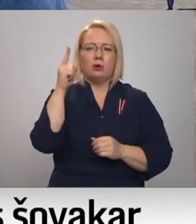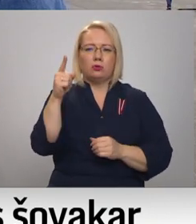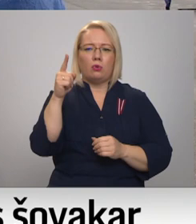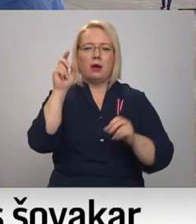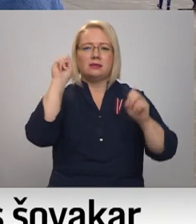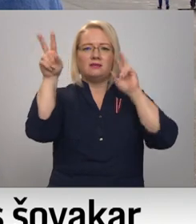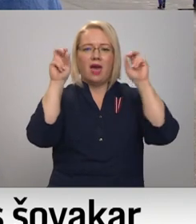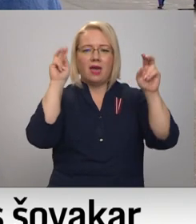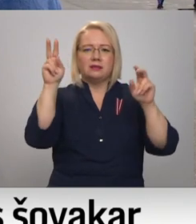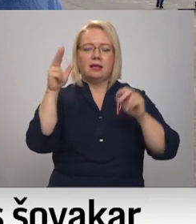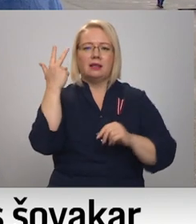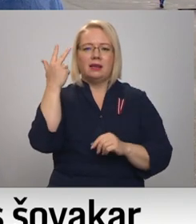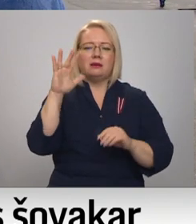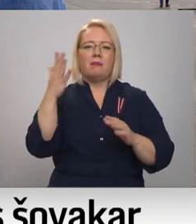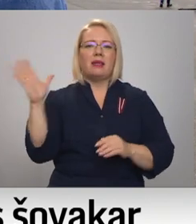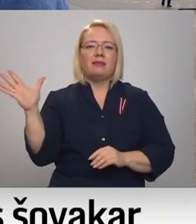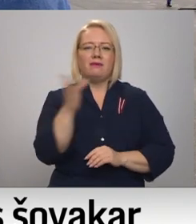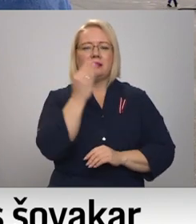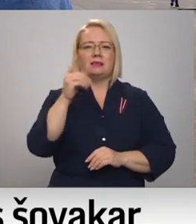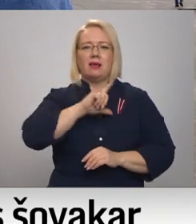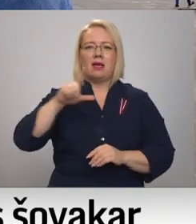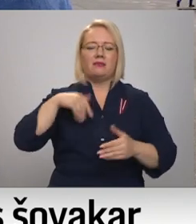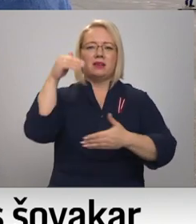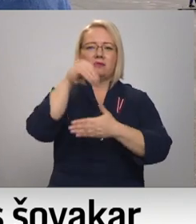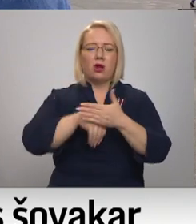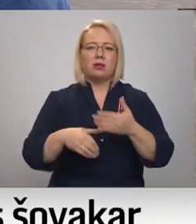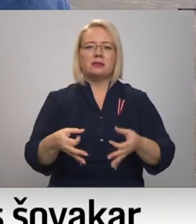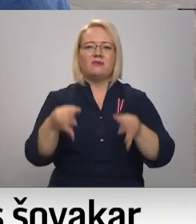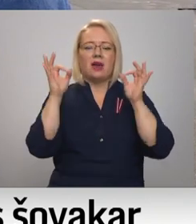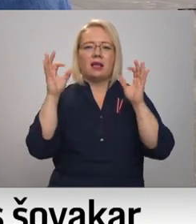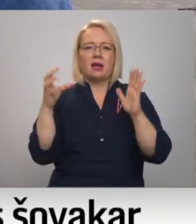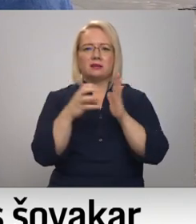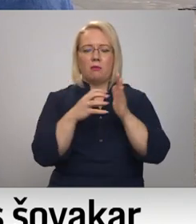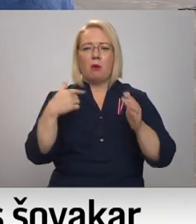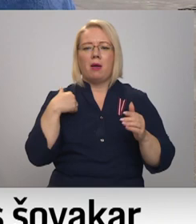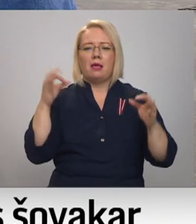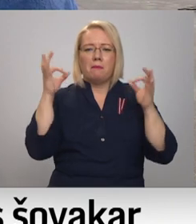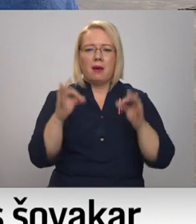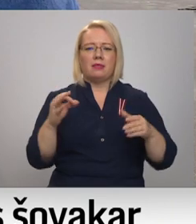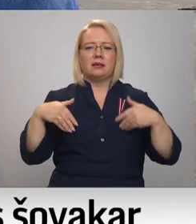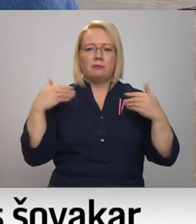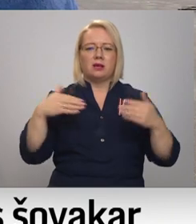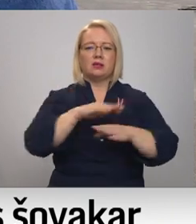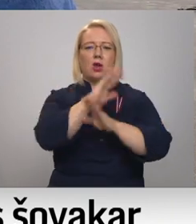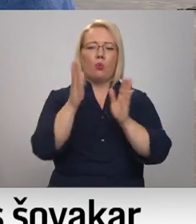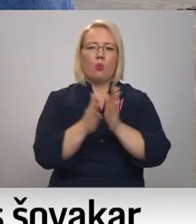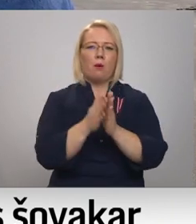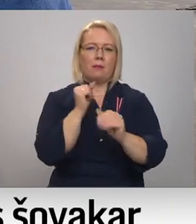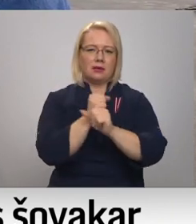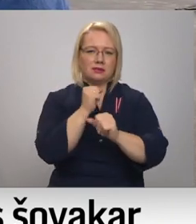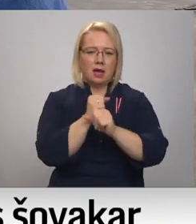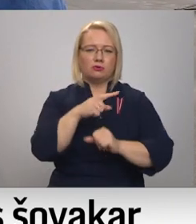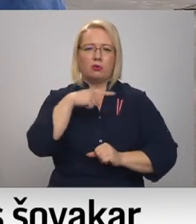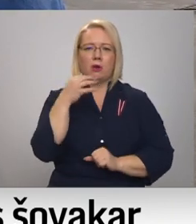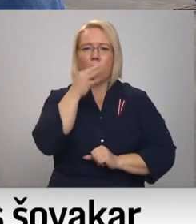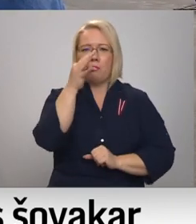zvaignes, bet gan visi mūsu Latvijas vēsturēji būtiskākie simboli. Man ir patiesas prieks, ka kopīgs darbs, un es arī